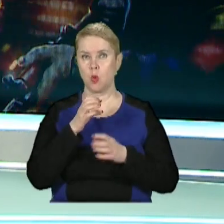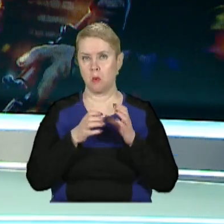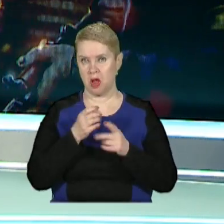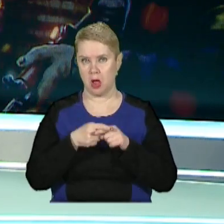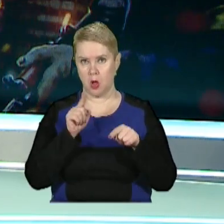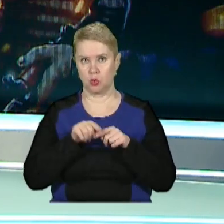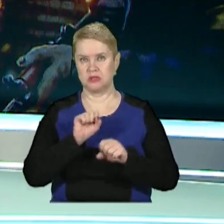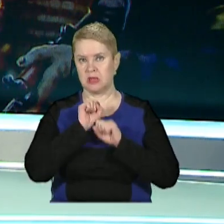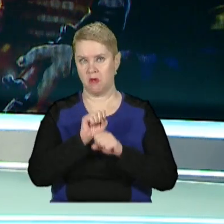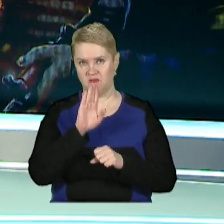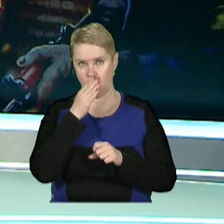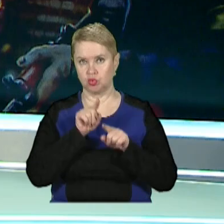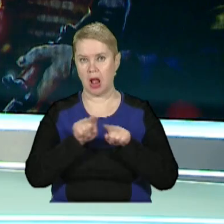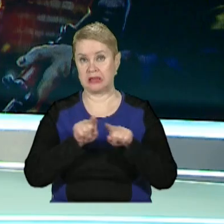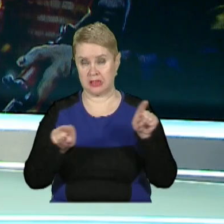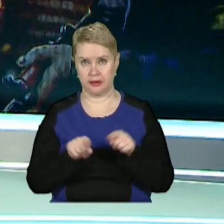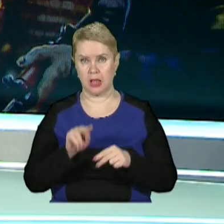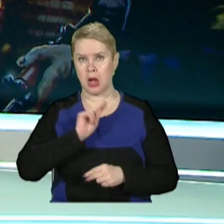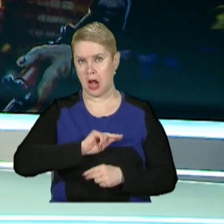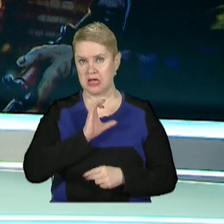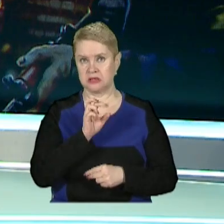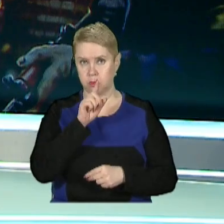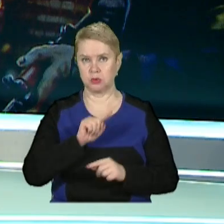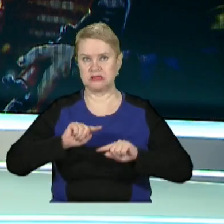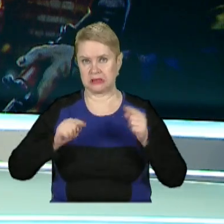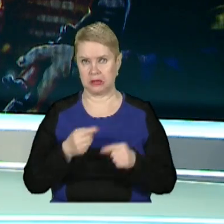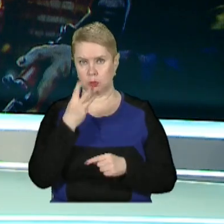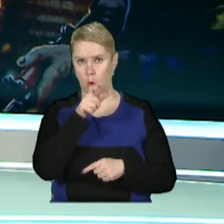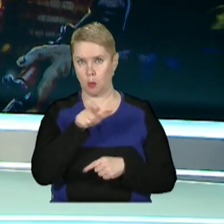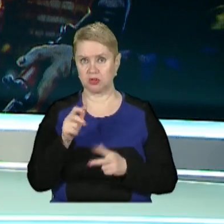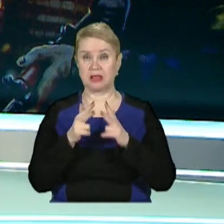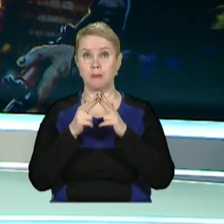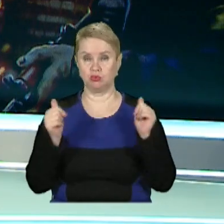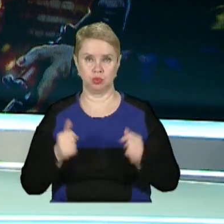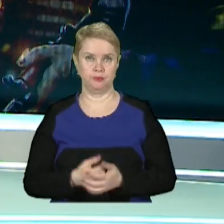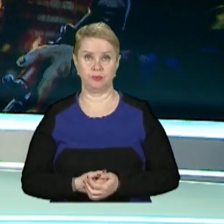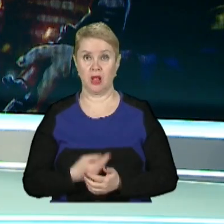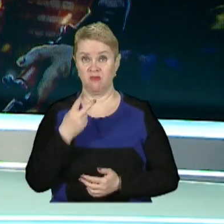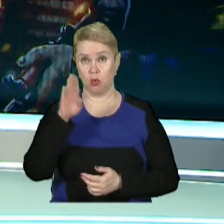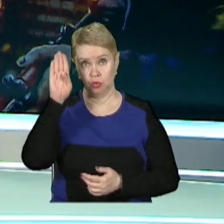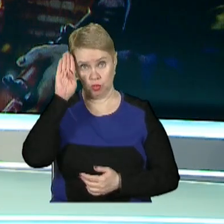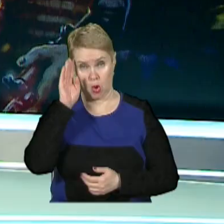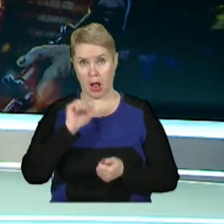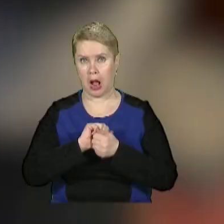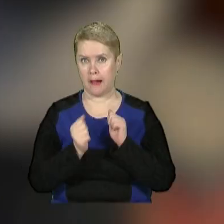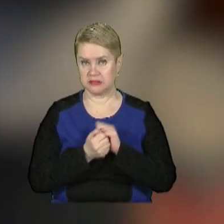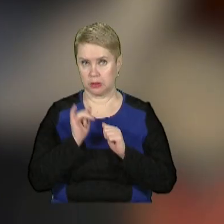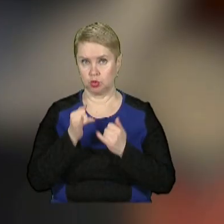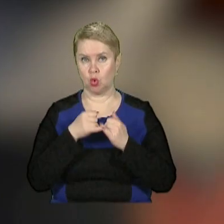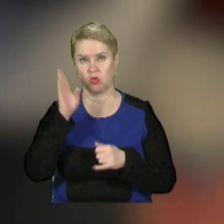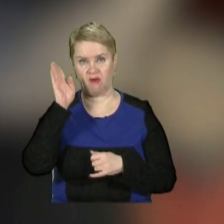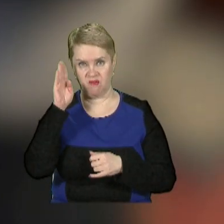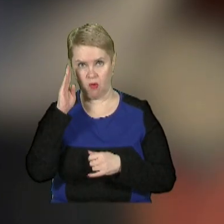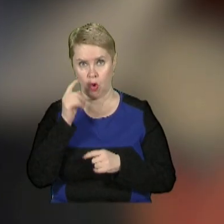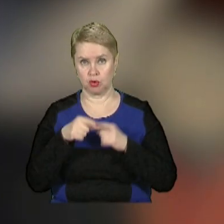і заблокували ворожу агітацію. Співробітники СБУ затримали трьох мешканців Дніпропетровщини. Двоє чоловіків з Кам'янського та Жовтих